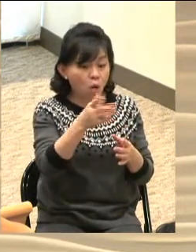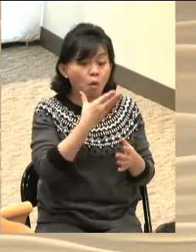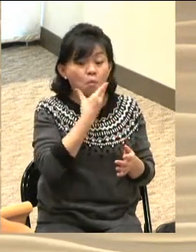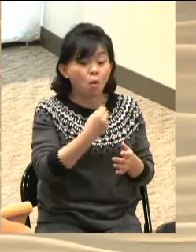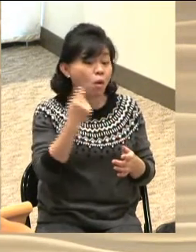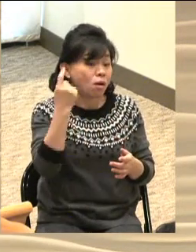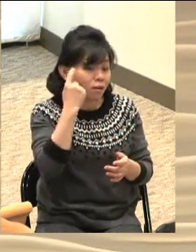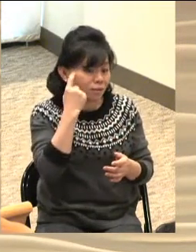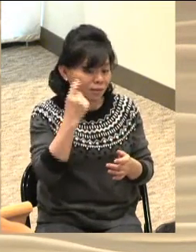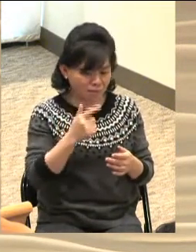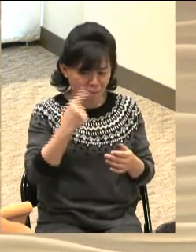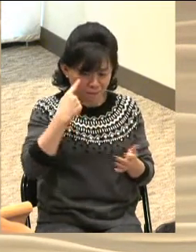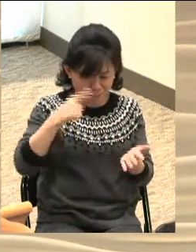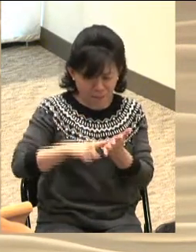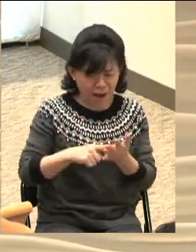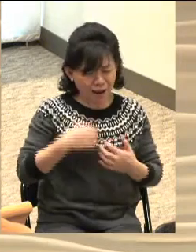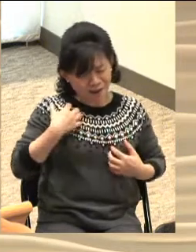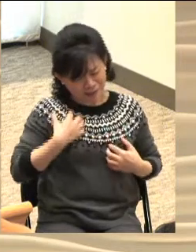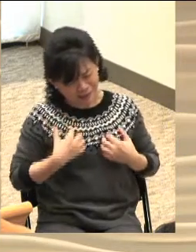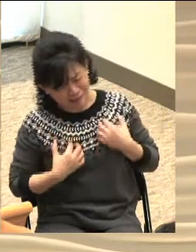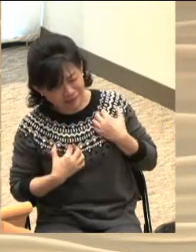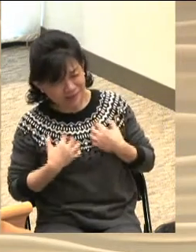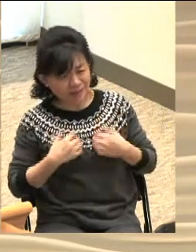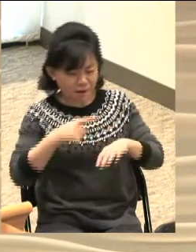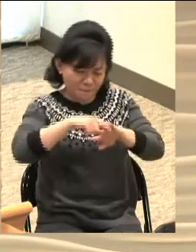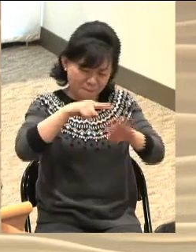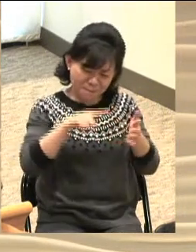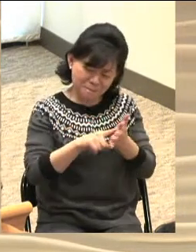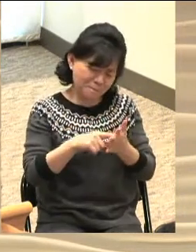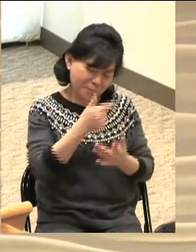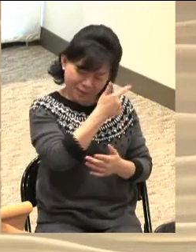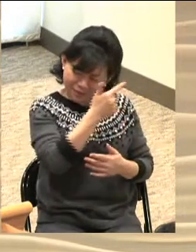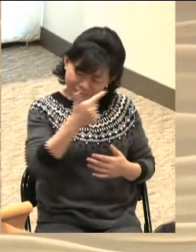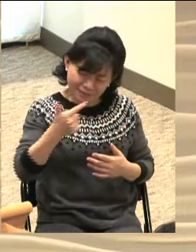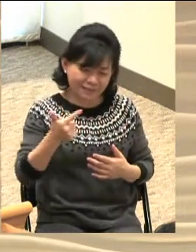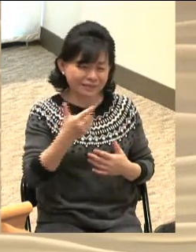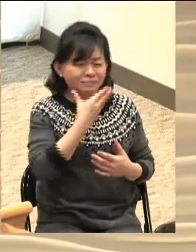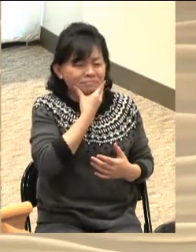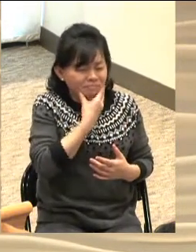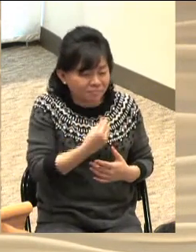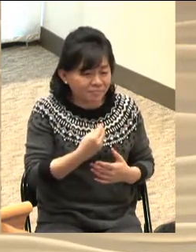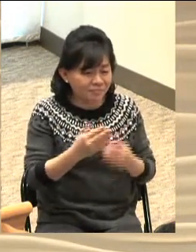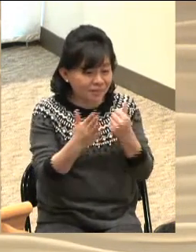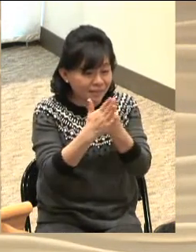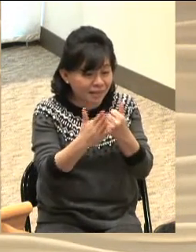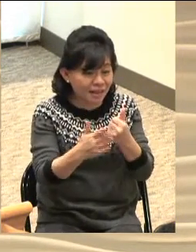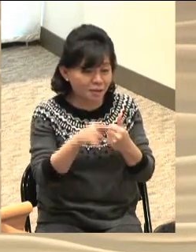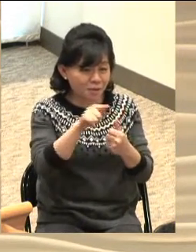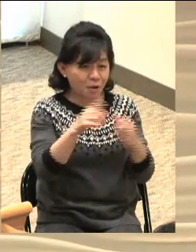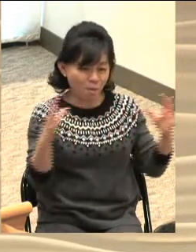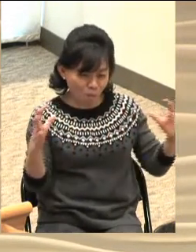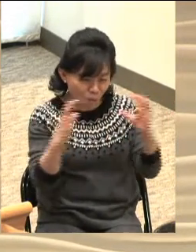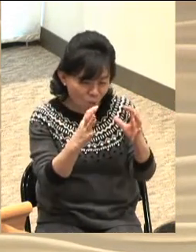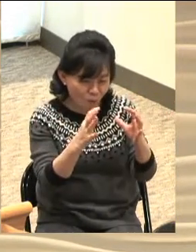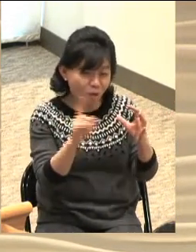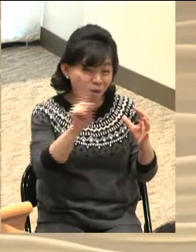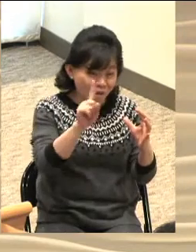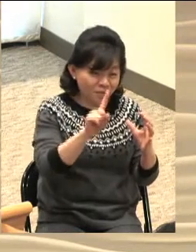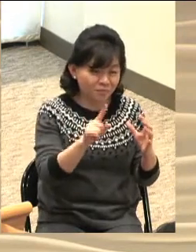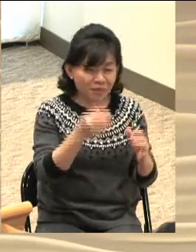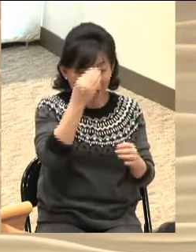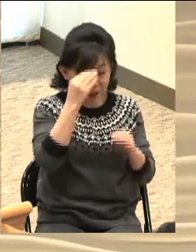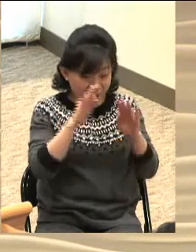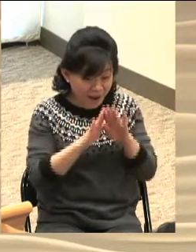발견한 그 기쁨 때문에 너무나 가슴이 벅차서 셀 모임을 너무너무 기다리는 거예요 예배를